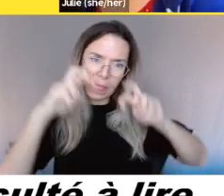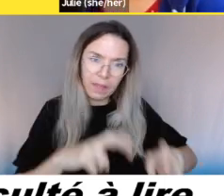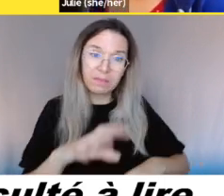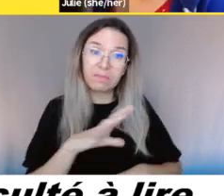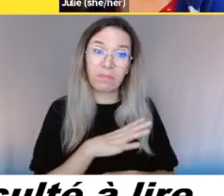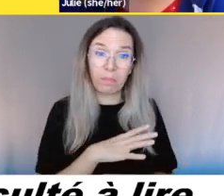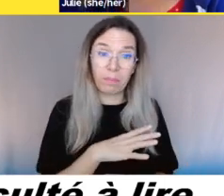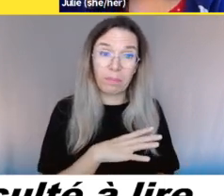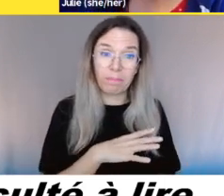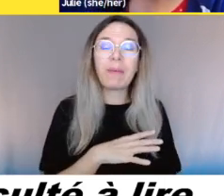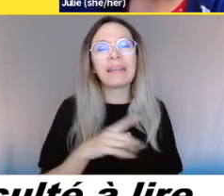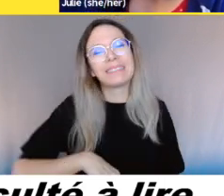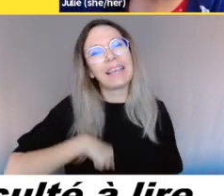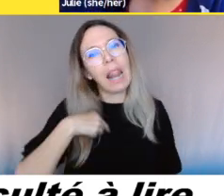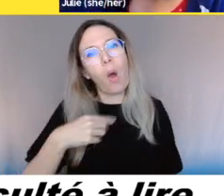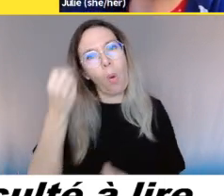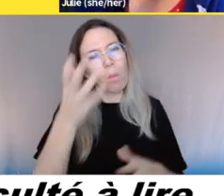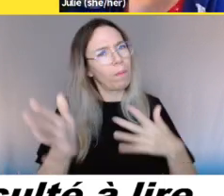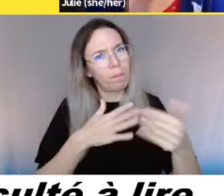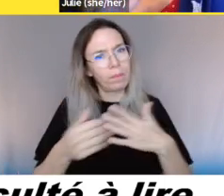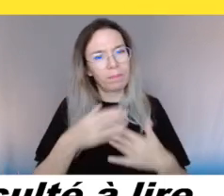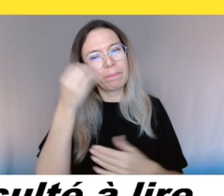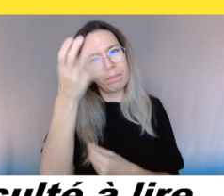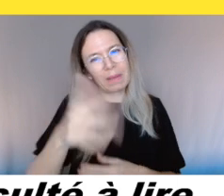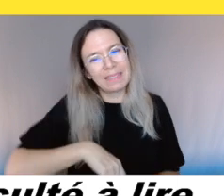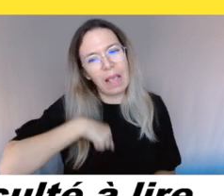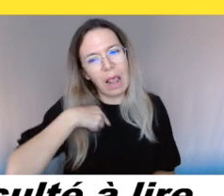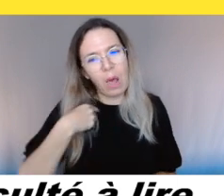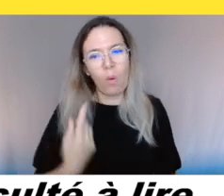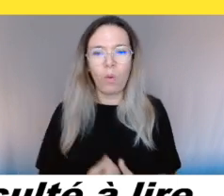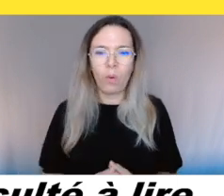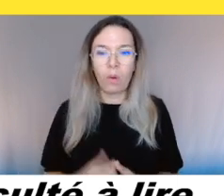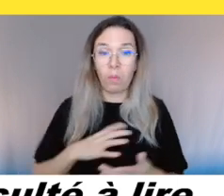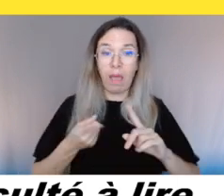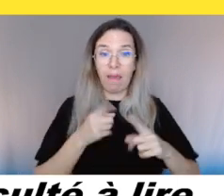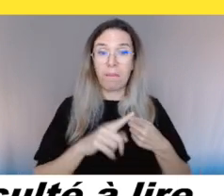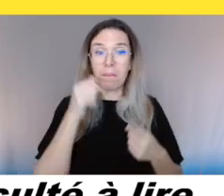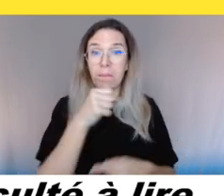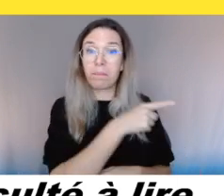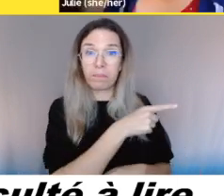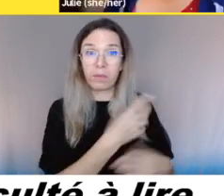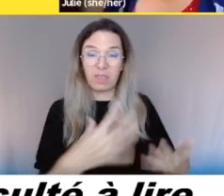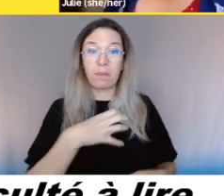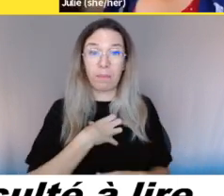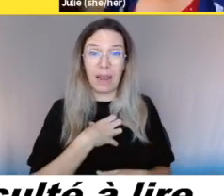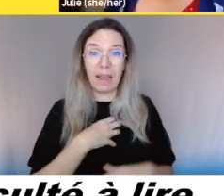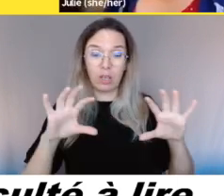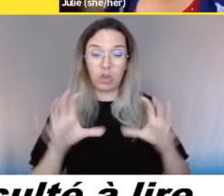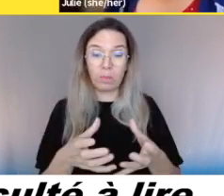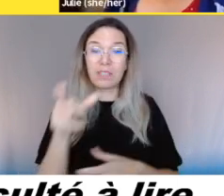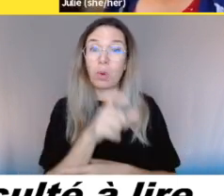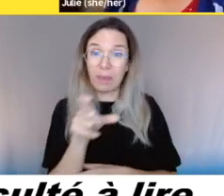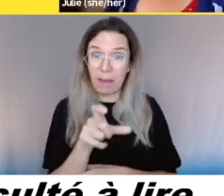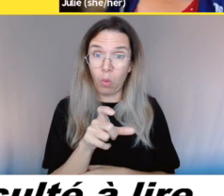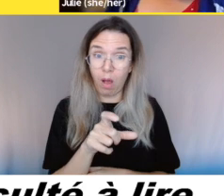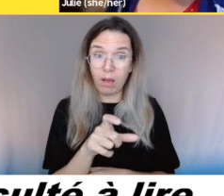pas obligé de citer les articles et tout ça. Vraiment, dépôt de plainte auprès des commissions. C'est vraiment pour M. et Mme,